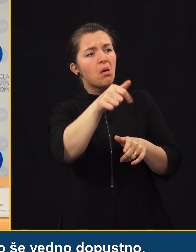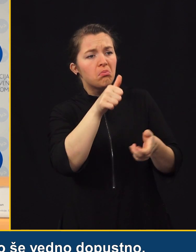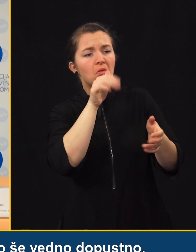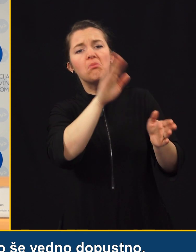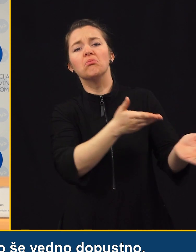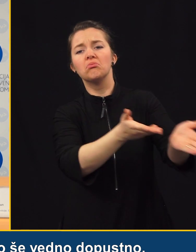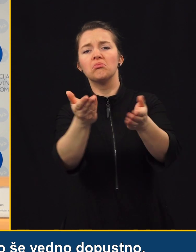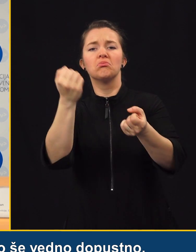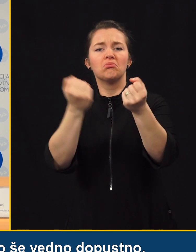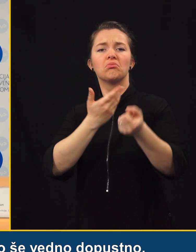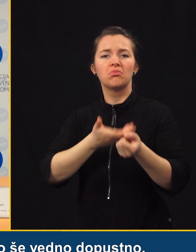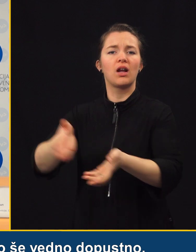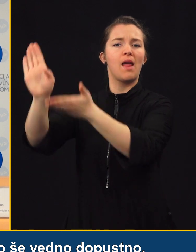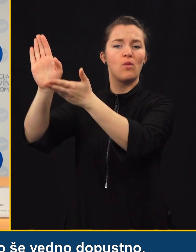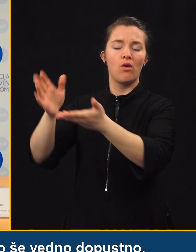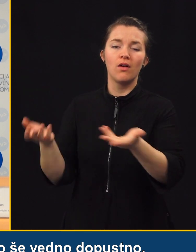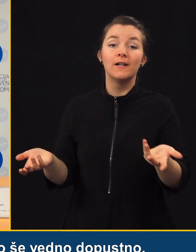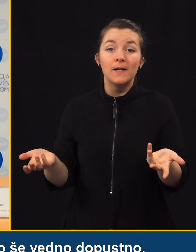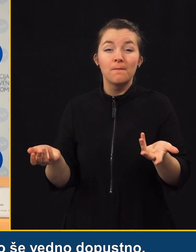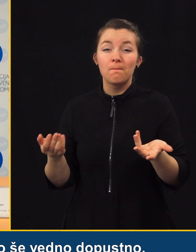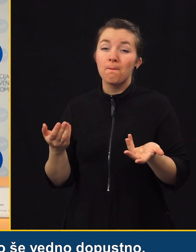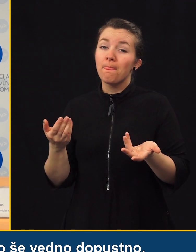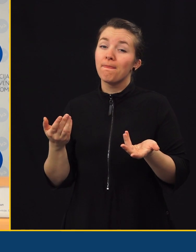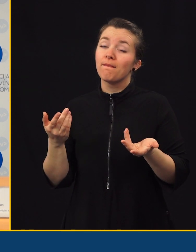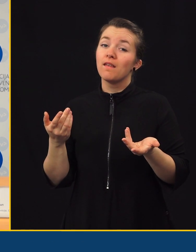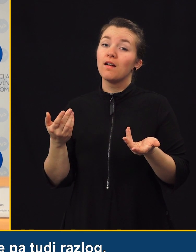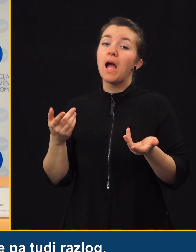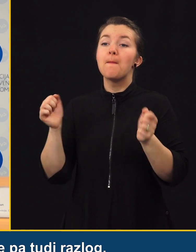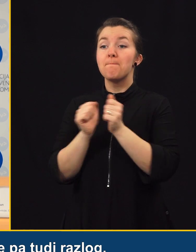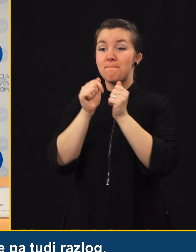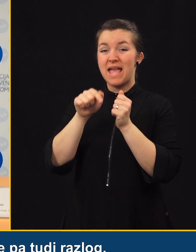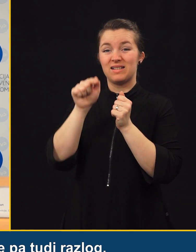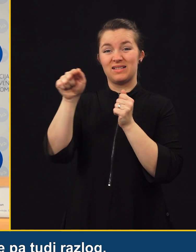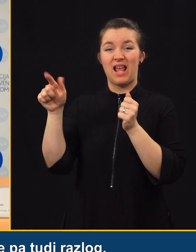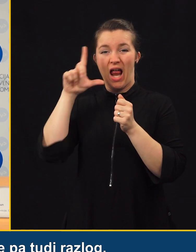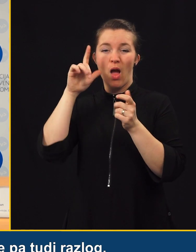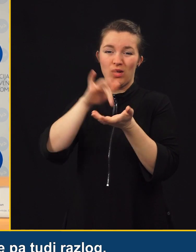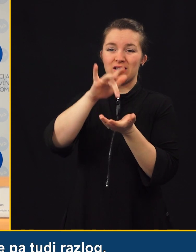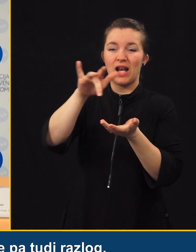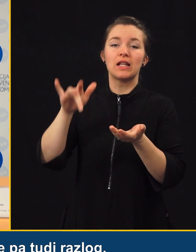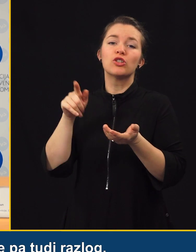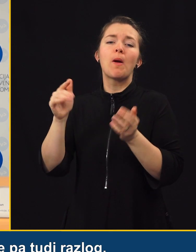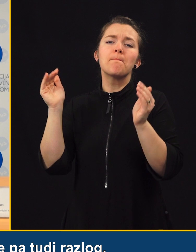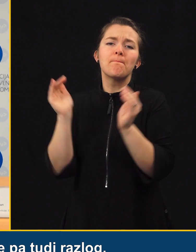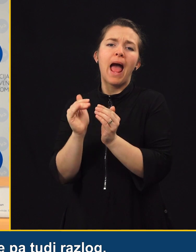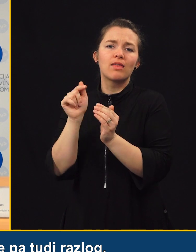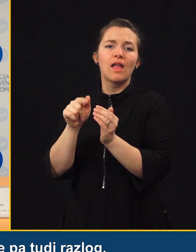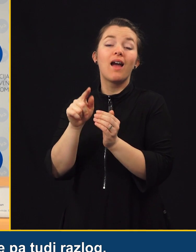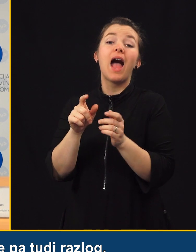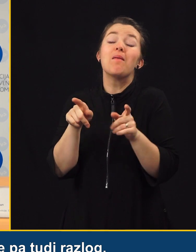da se nekdo sede v vozilo, mogoče malo manj že v mestnih središčih, kjer je pa tudi